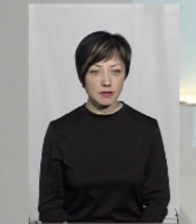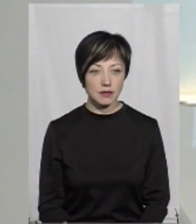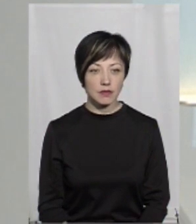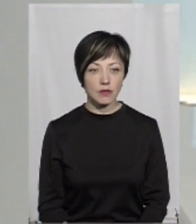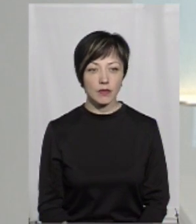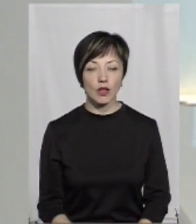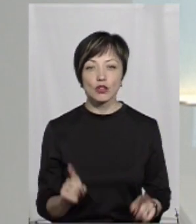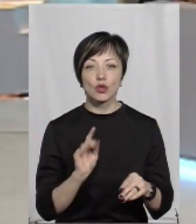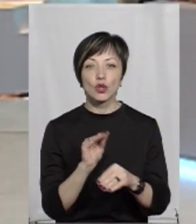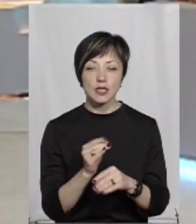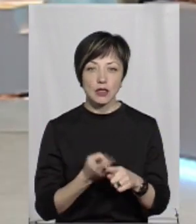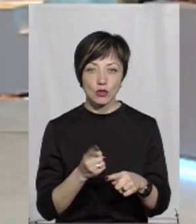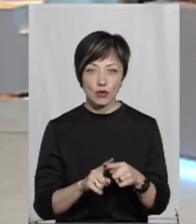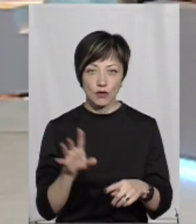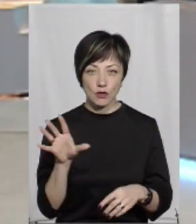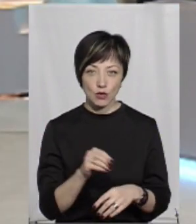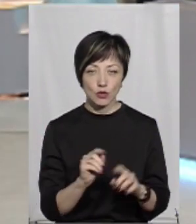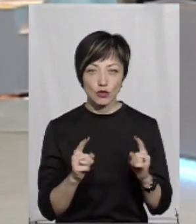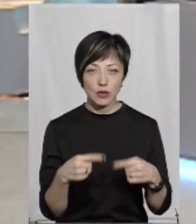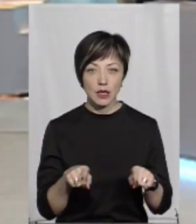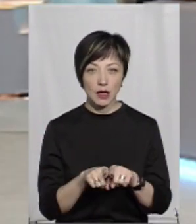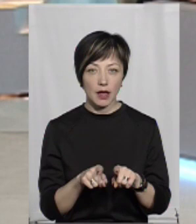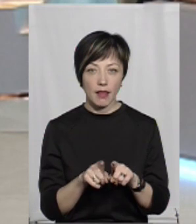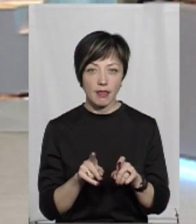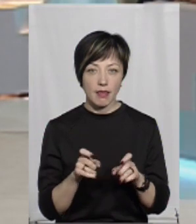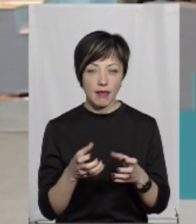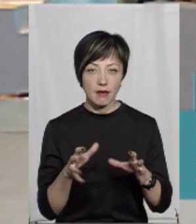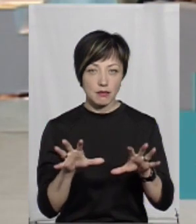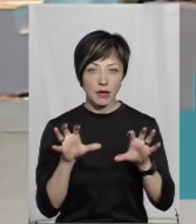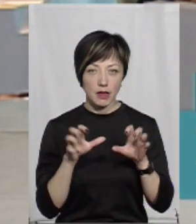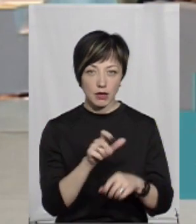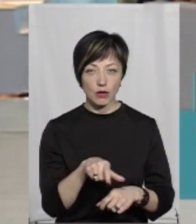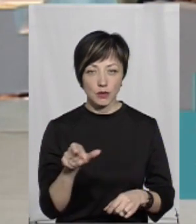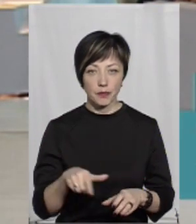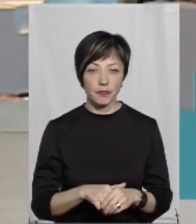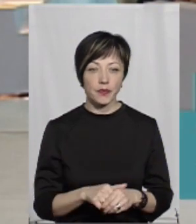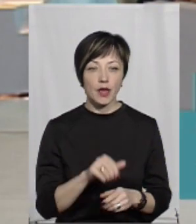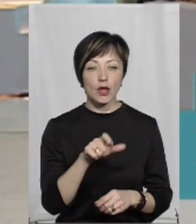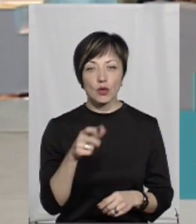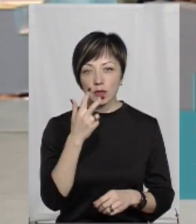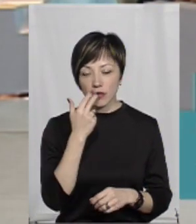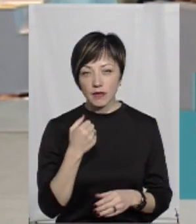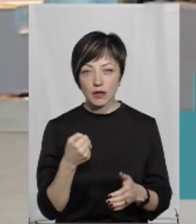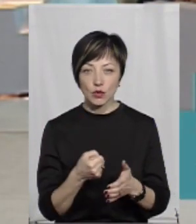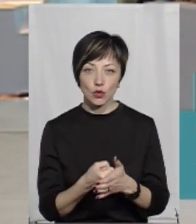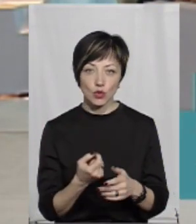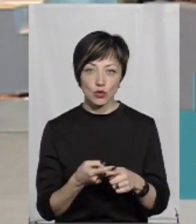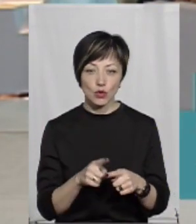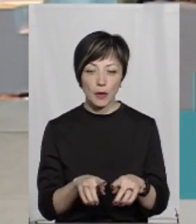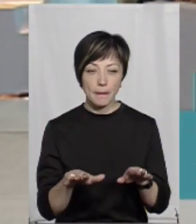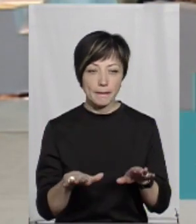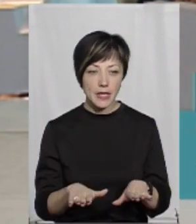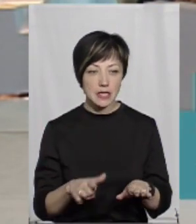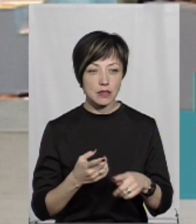Що додасте до цього всього? Чому таке несприйняття? Ви знаєте, люди привезли до цього